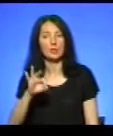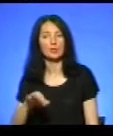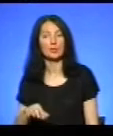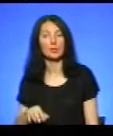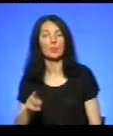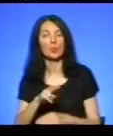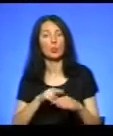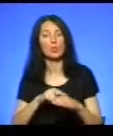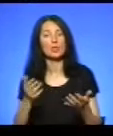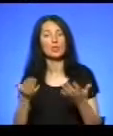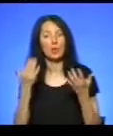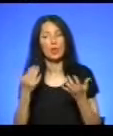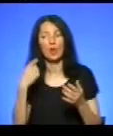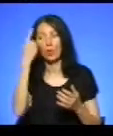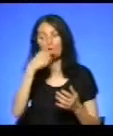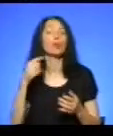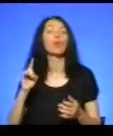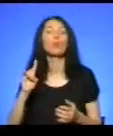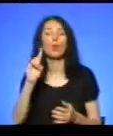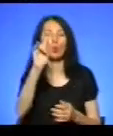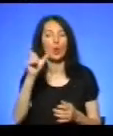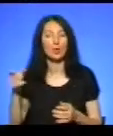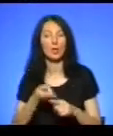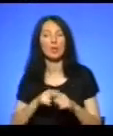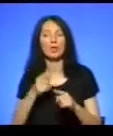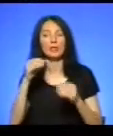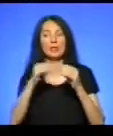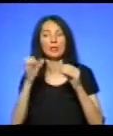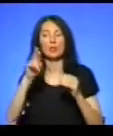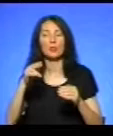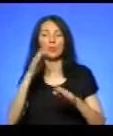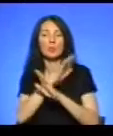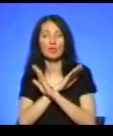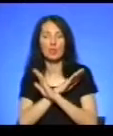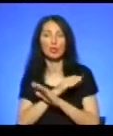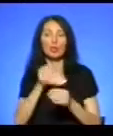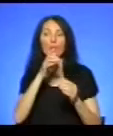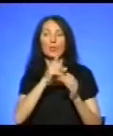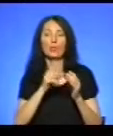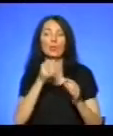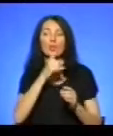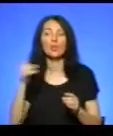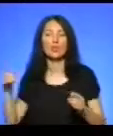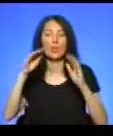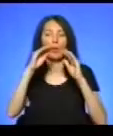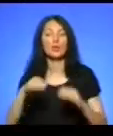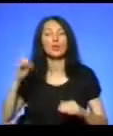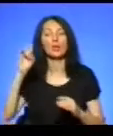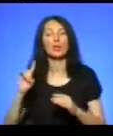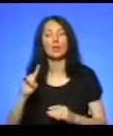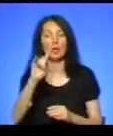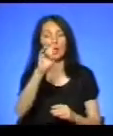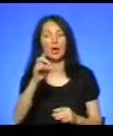Поліцейські встановили особу-пілота, який 10 серпня загинув під час падіння літака у Борщівському районі, повідомив речник